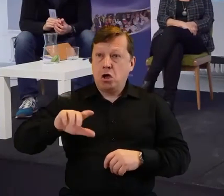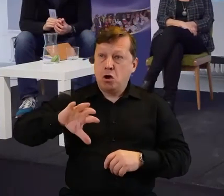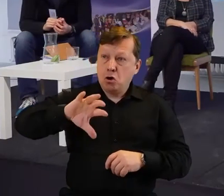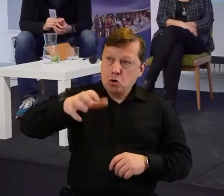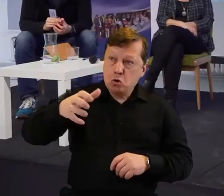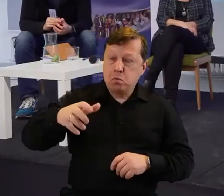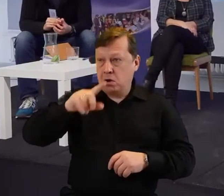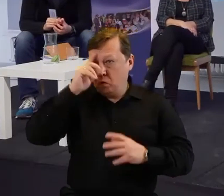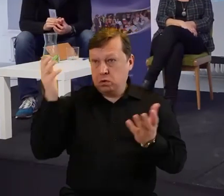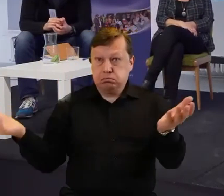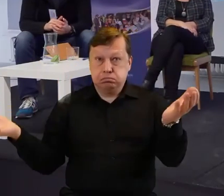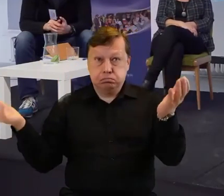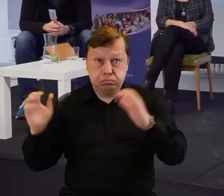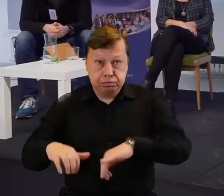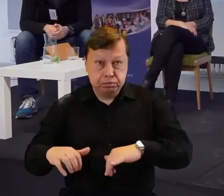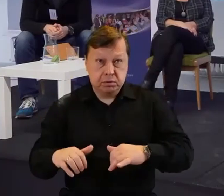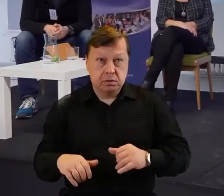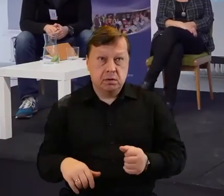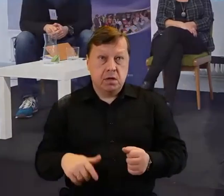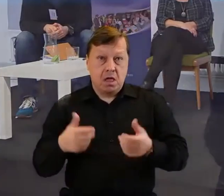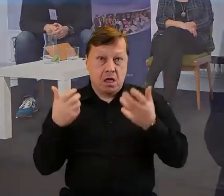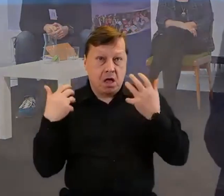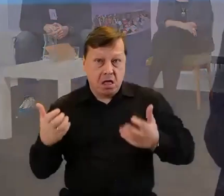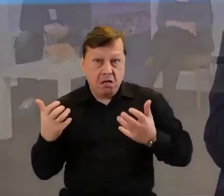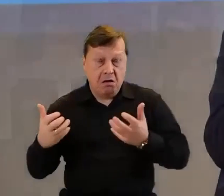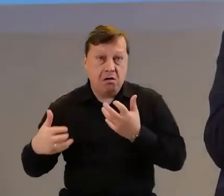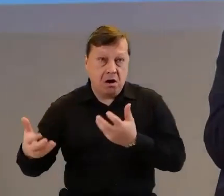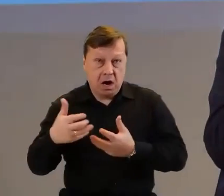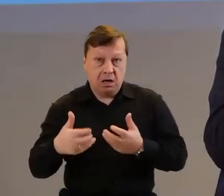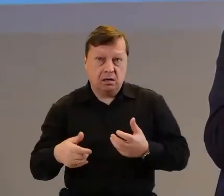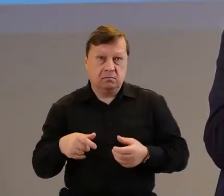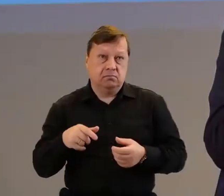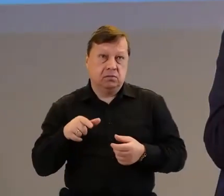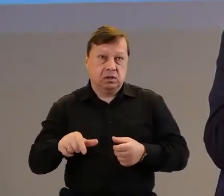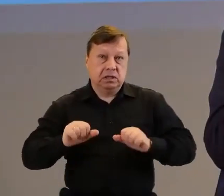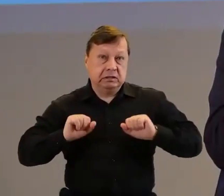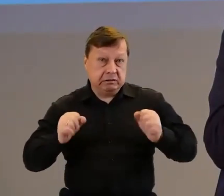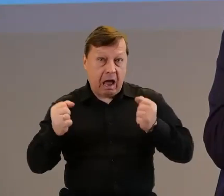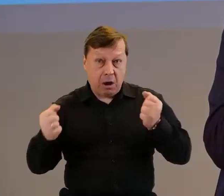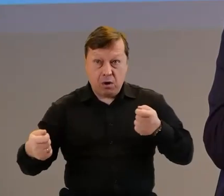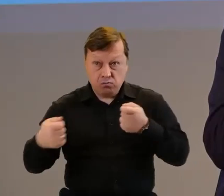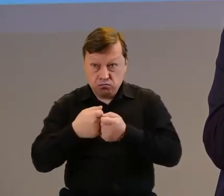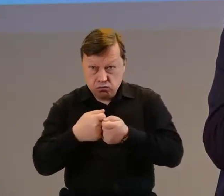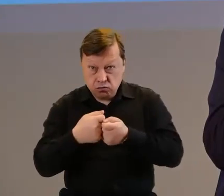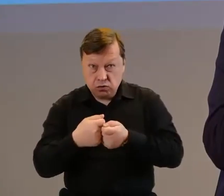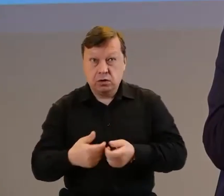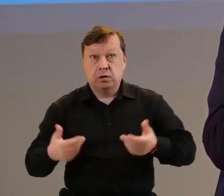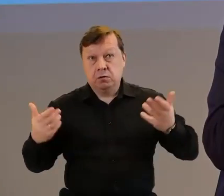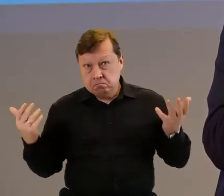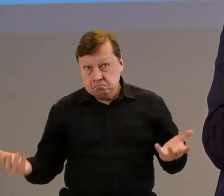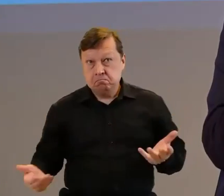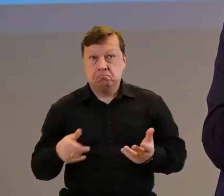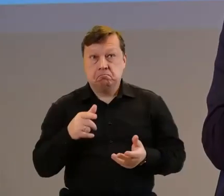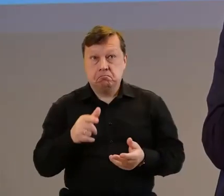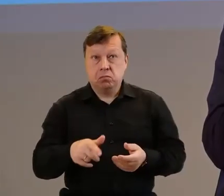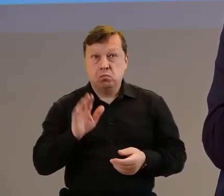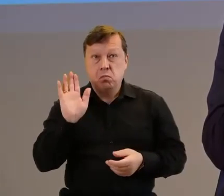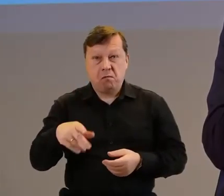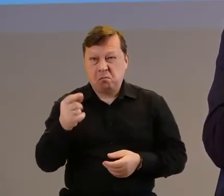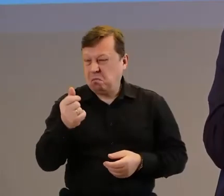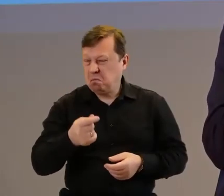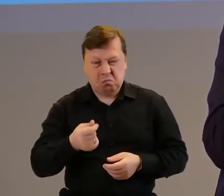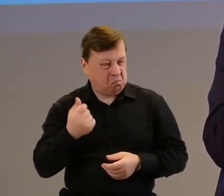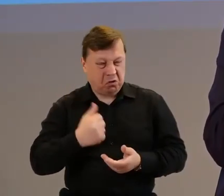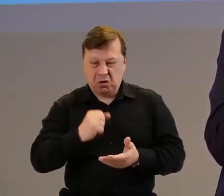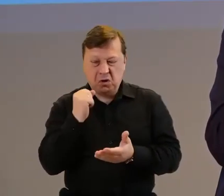co na mi dwie, które będą miały ochotę wspólnie zrealizować takie działanie, no to jest tylko kwestia właśnie nawet mniej pieniędzy,